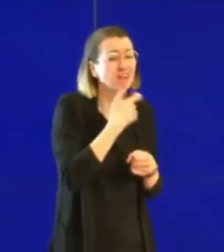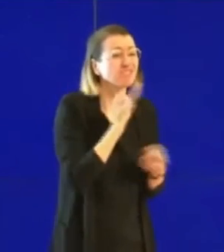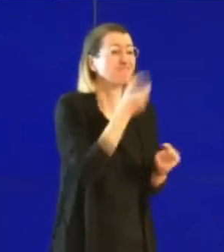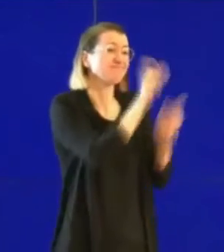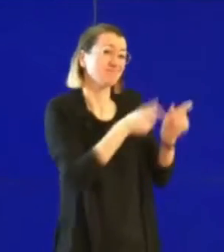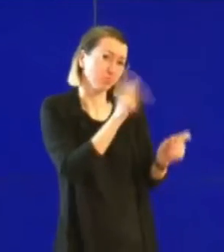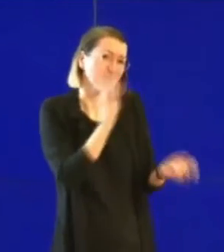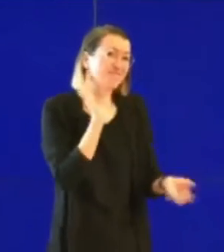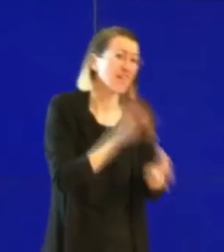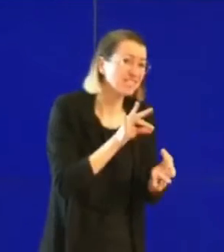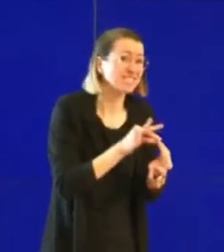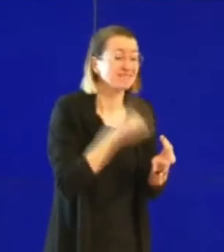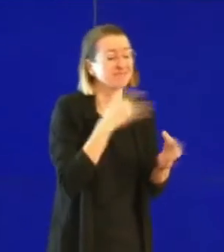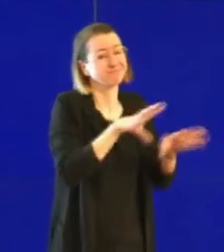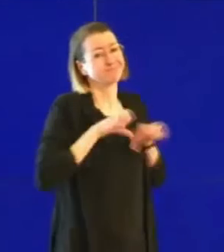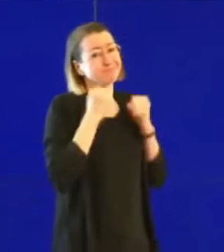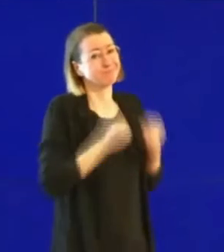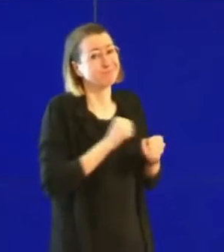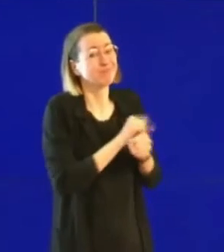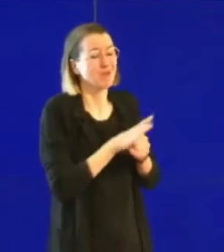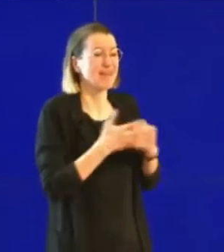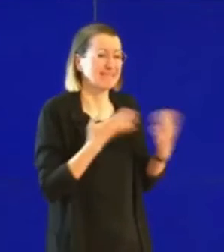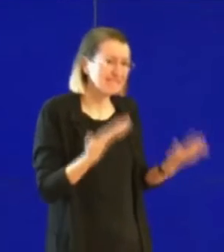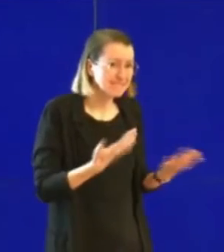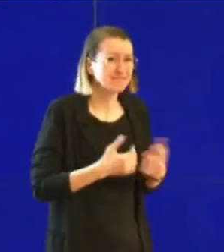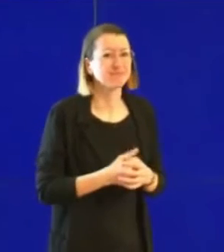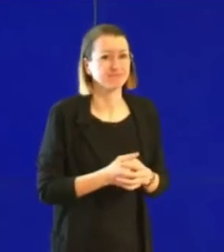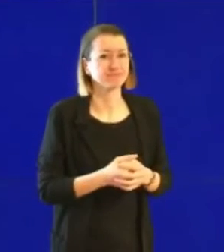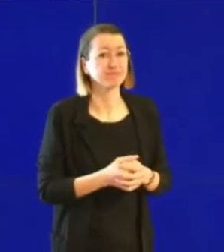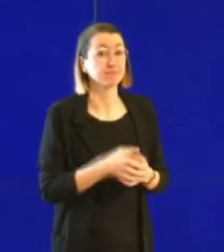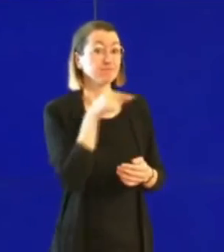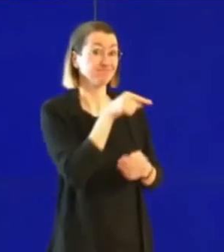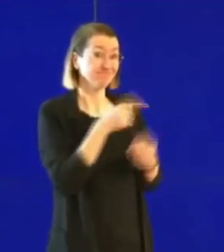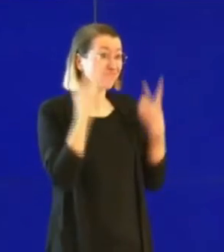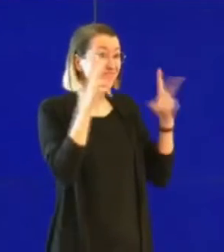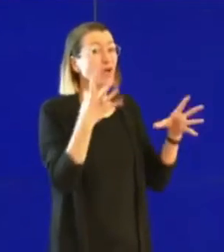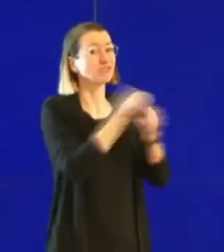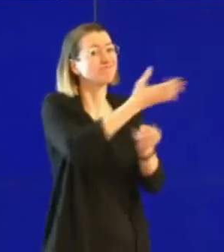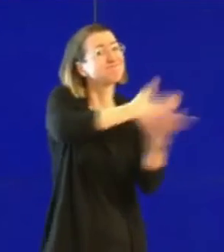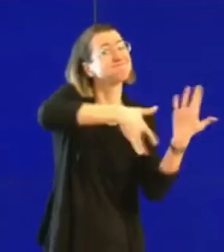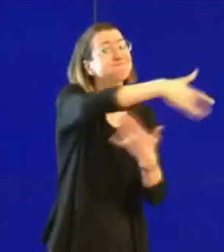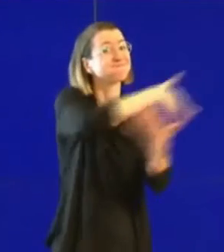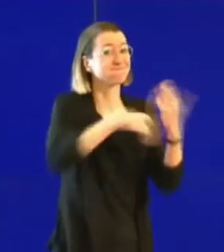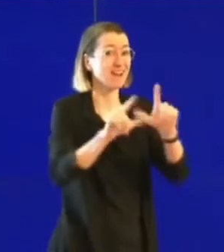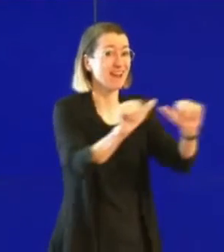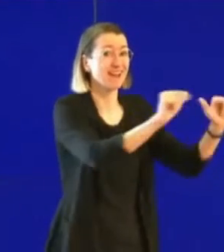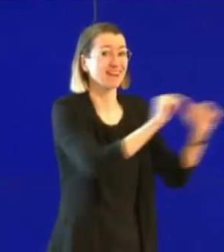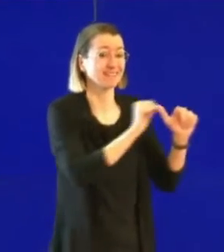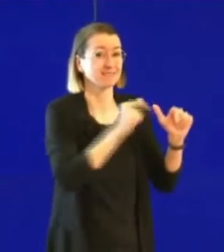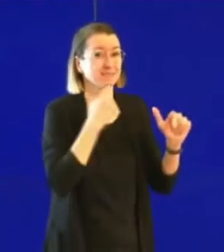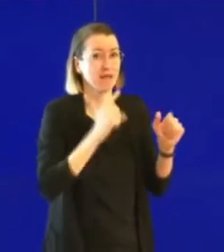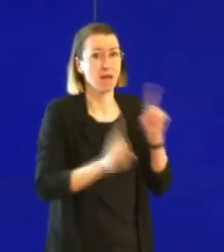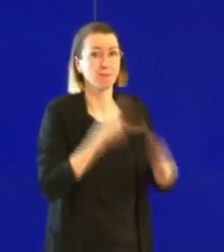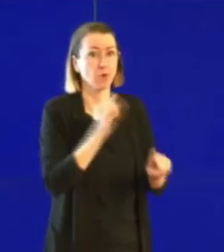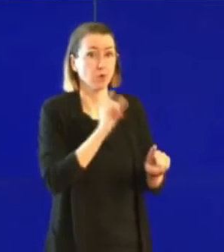'infection, vivent ensemble. Par définition, ce sont des environnements qui doivent être bien protégés de l'arrivée du coronavirus.